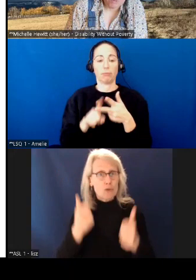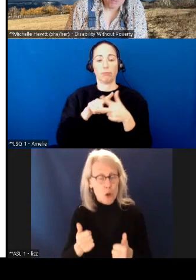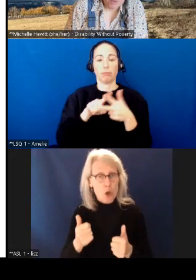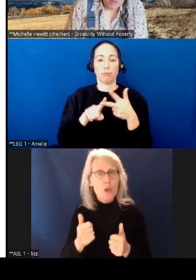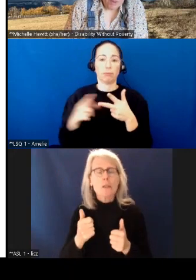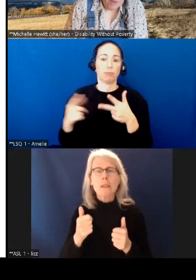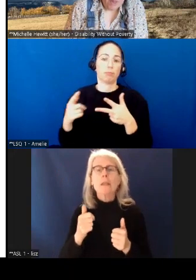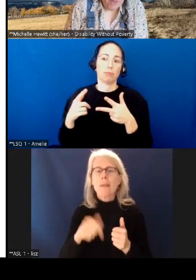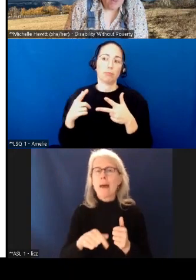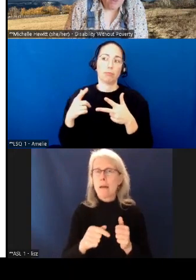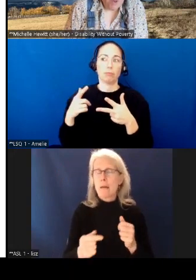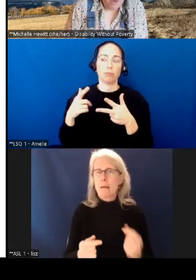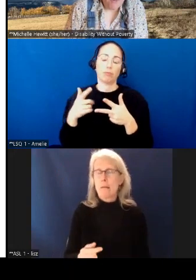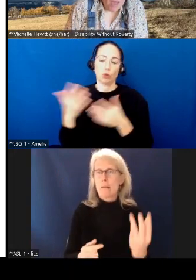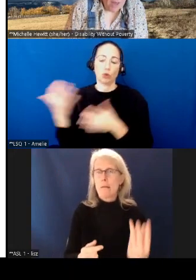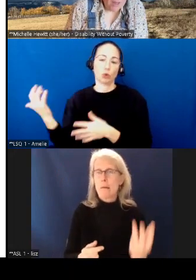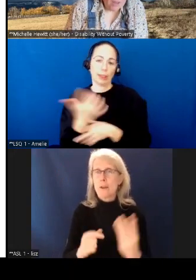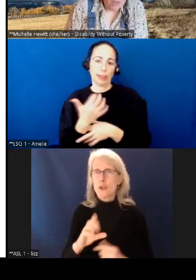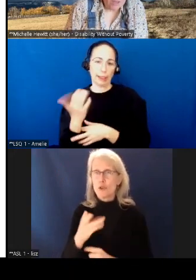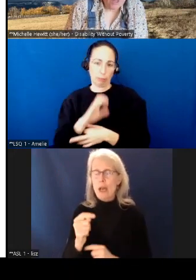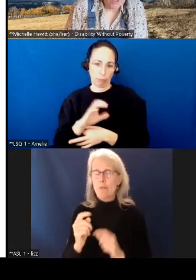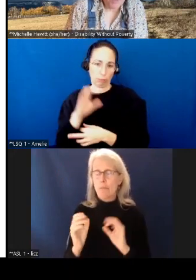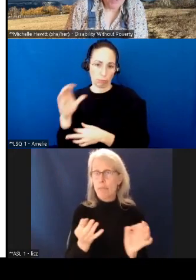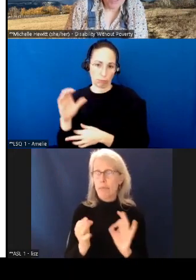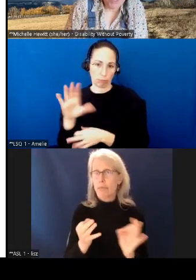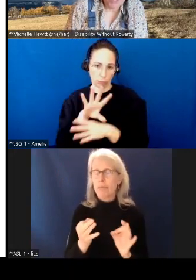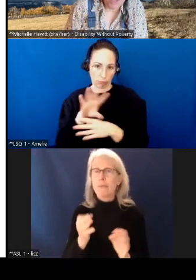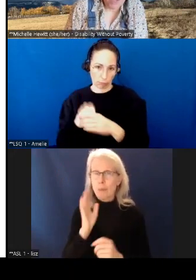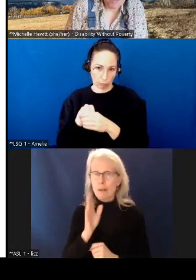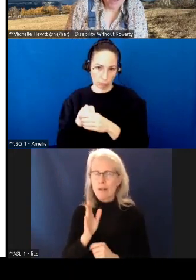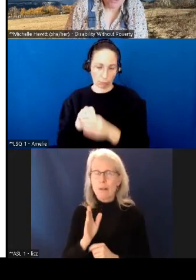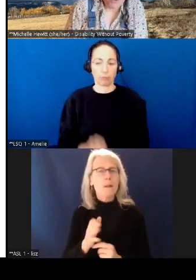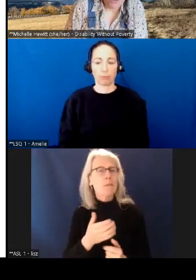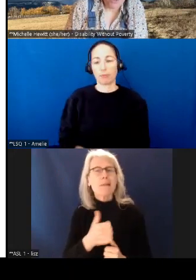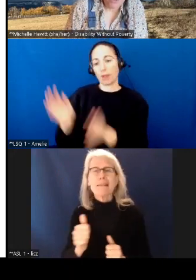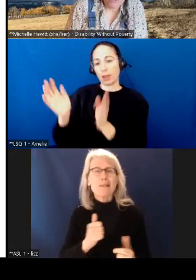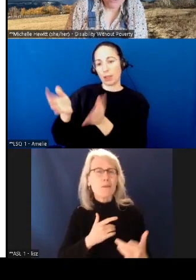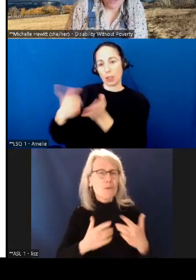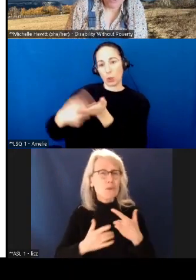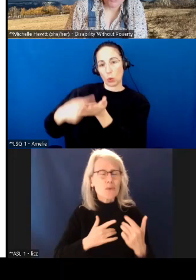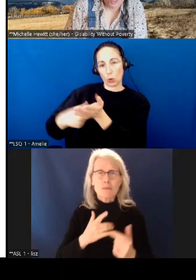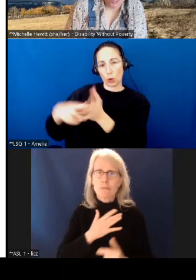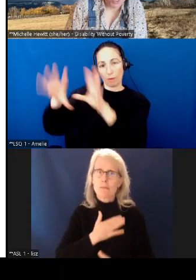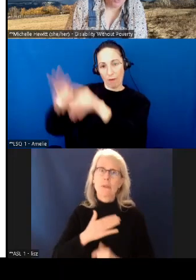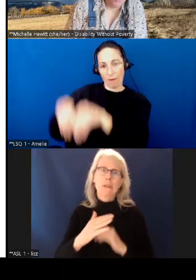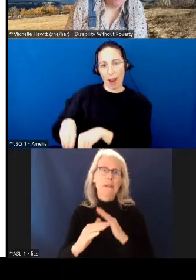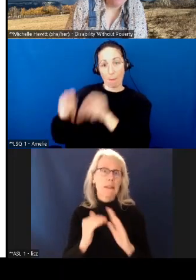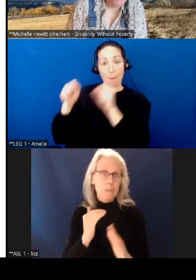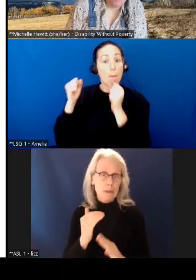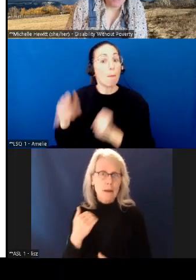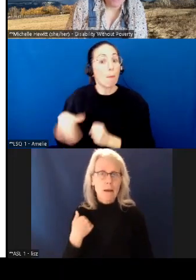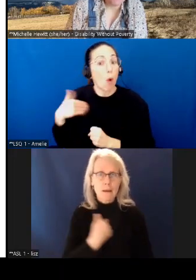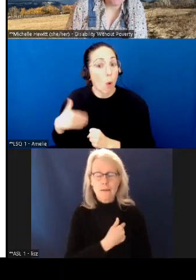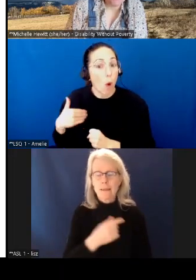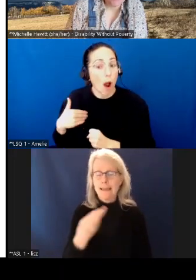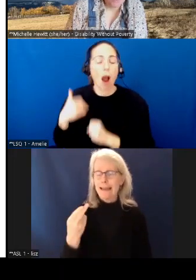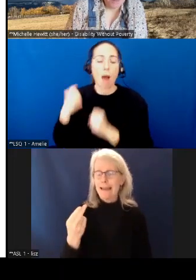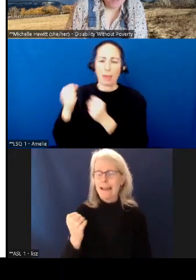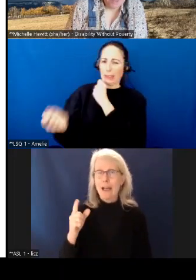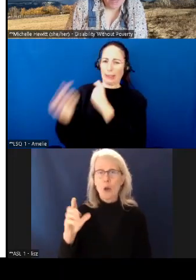le sous-titrage. Bon, nous allons fermer la boîte de discussion parce que ça pourrait